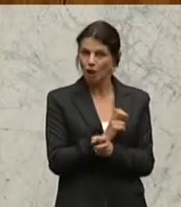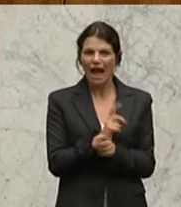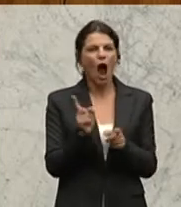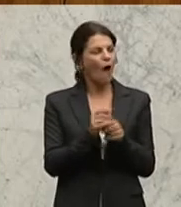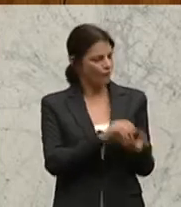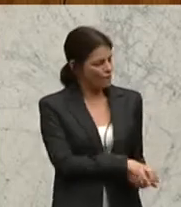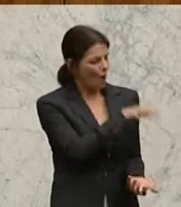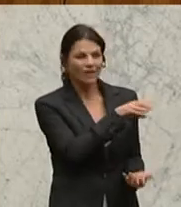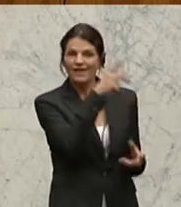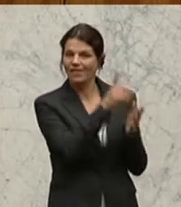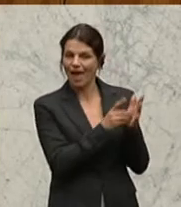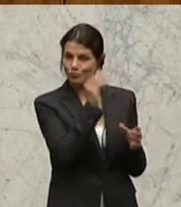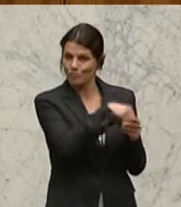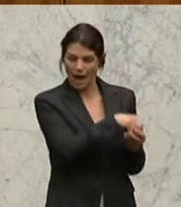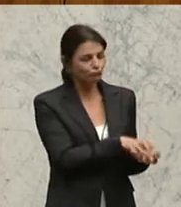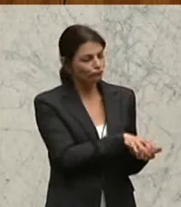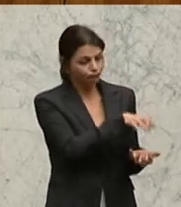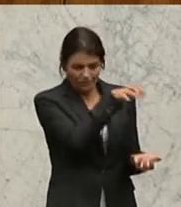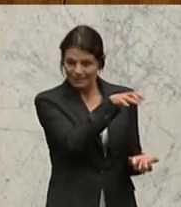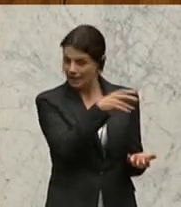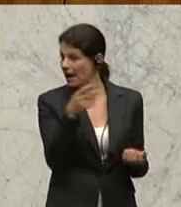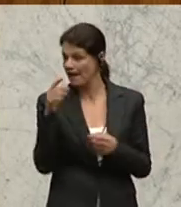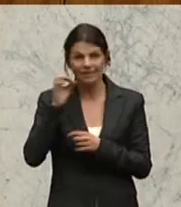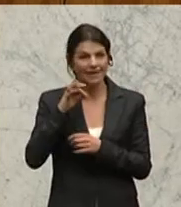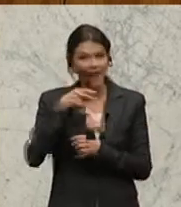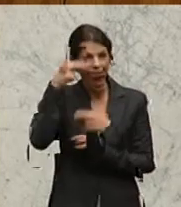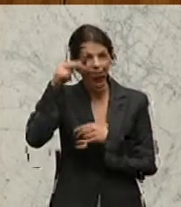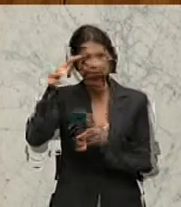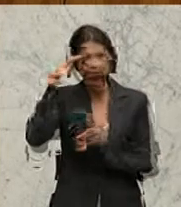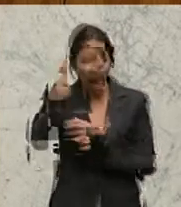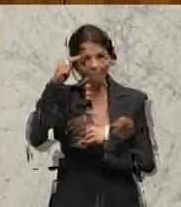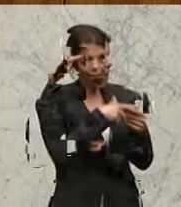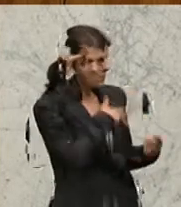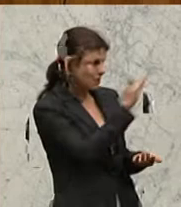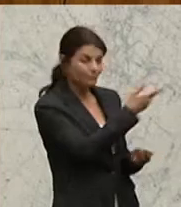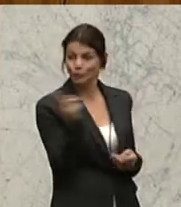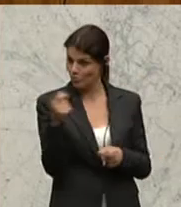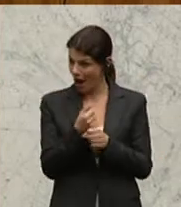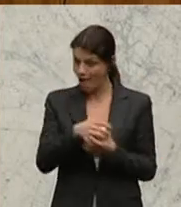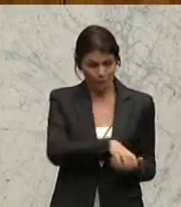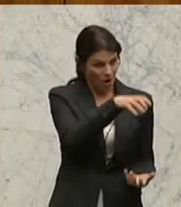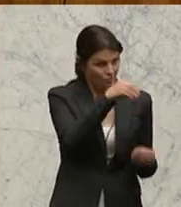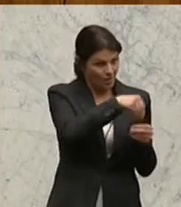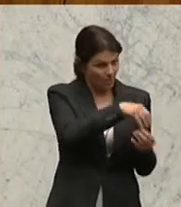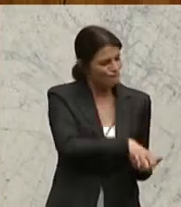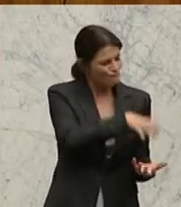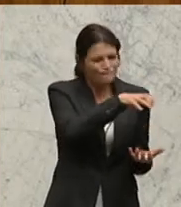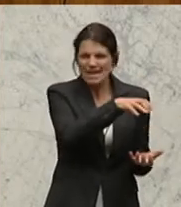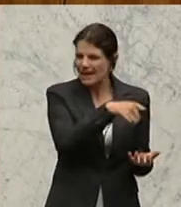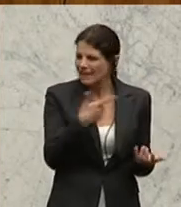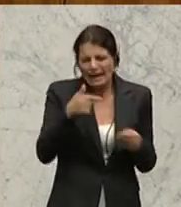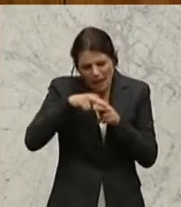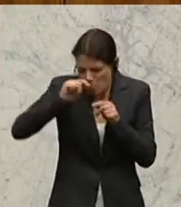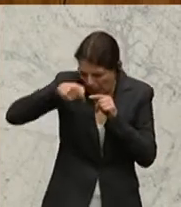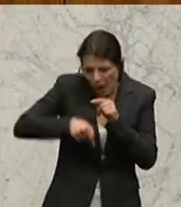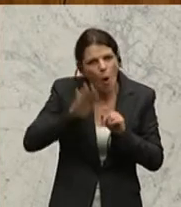Damen und Herren von Österreichischer Volkspartei und von Sozialdemokratie, die Vorlage, dass wir in die intimsten Details der Österreicherinnen und Österreicher